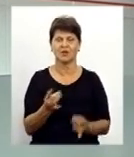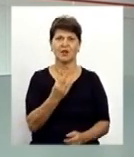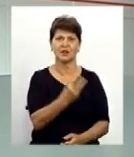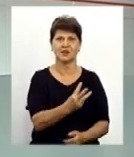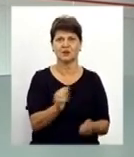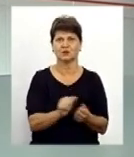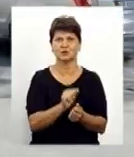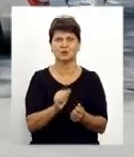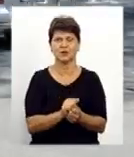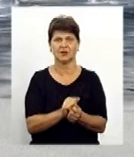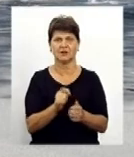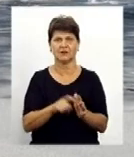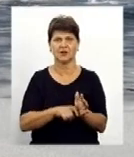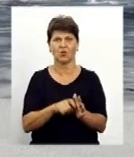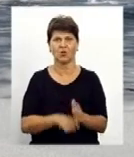відходів.